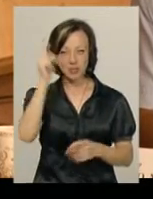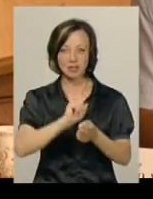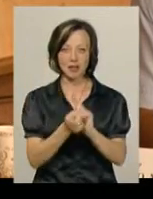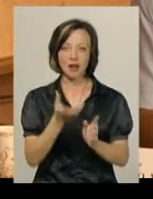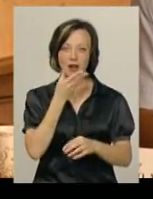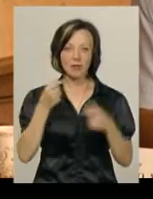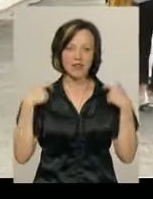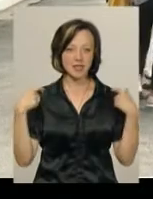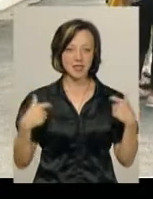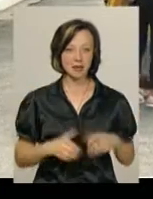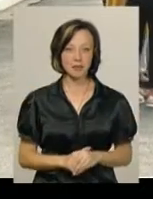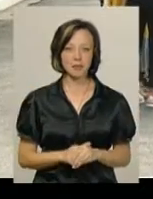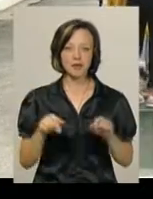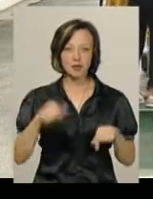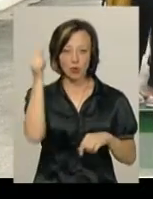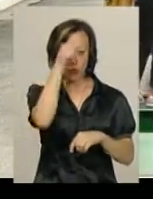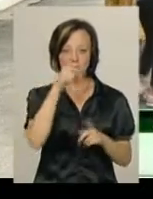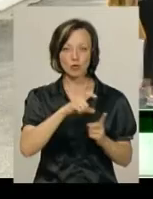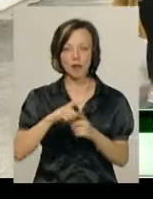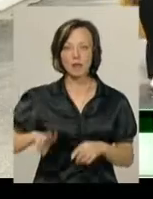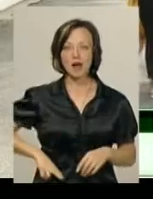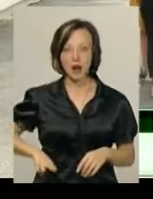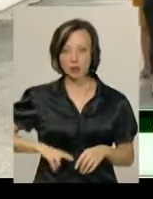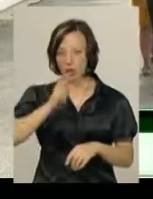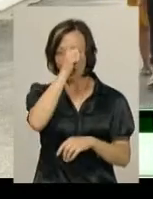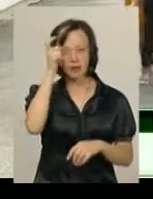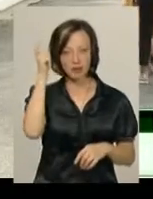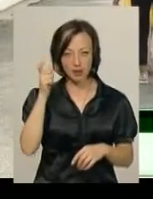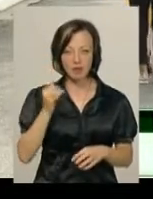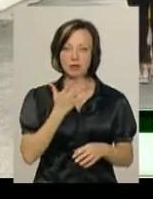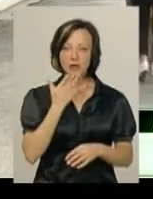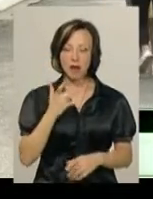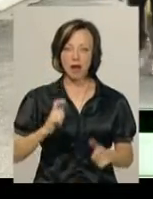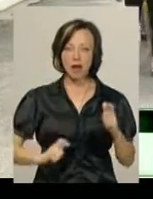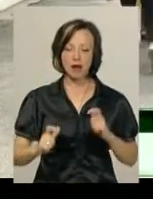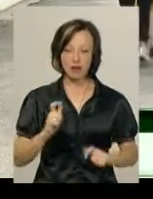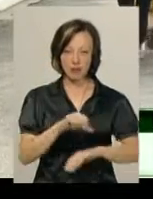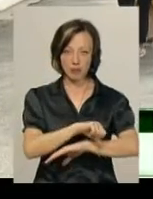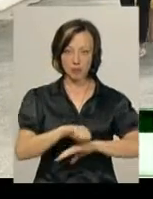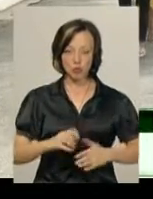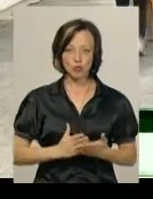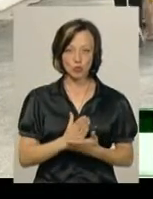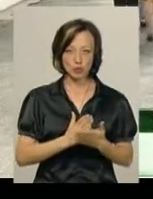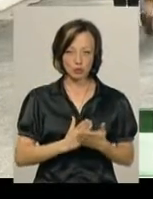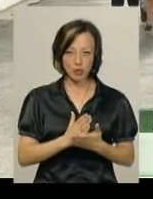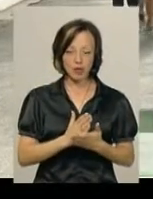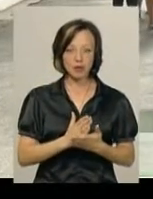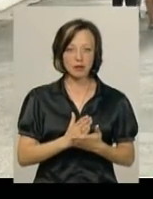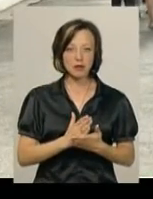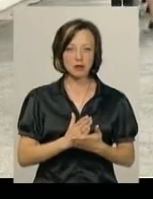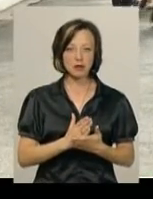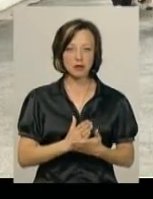стати гарним офіцером. Цього року, за словами ректора академії Олега Шенка-Рука, Національна академія Державної прикордонної служби ім. Богдана